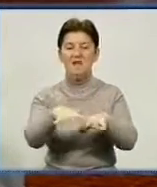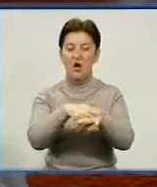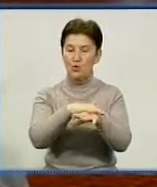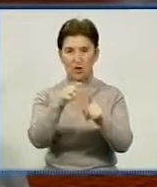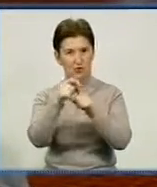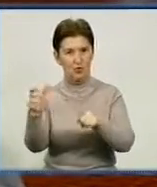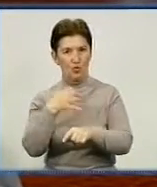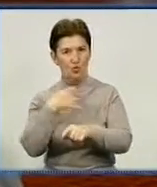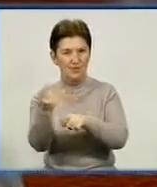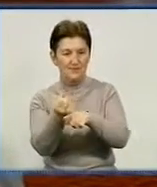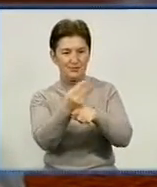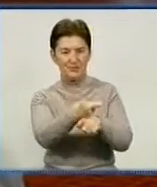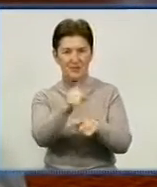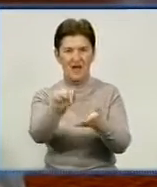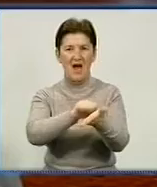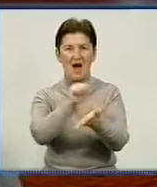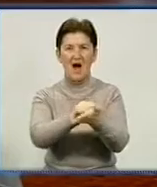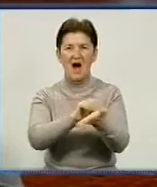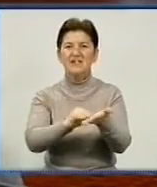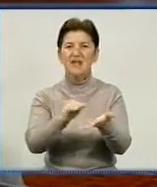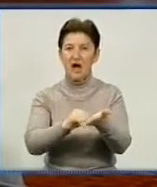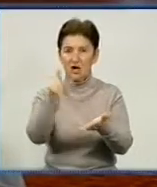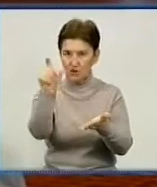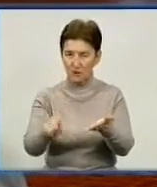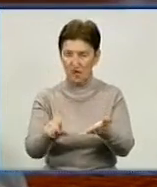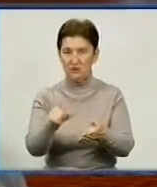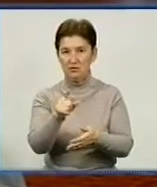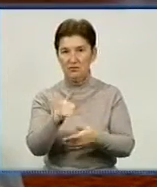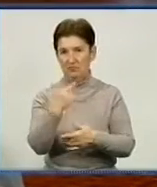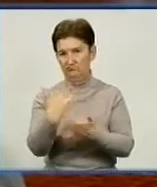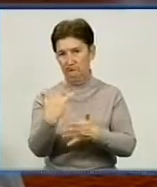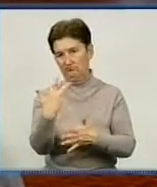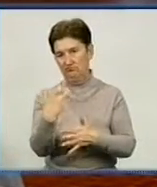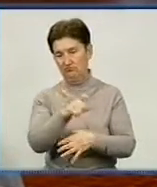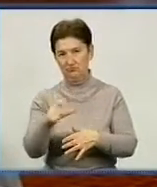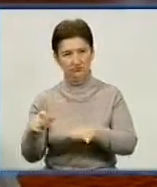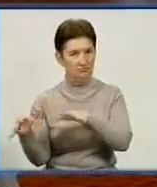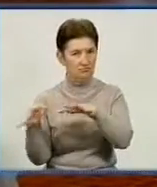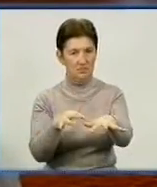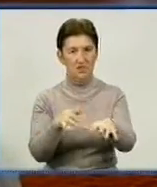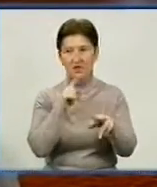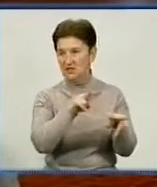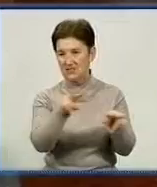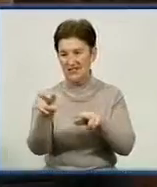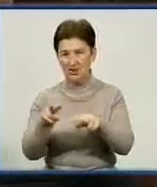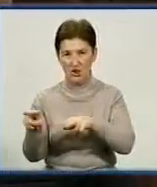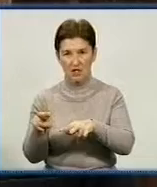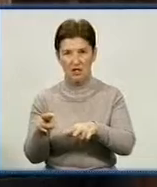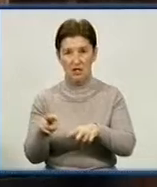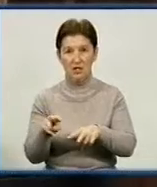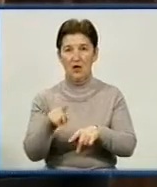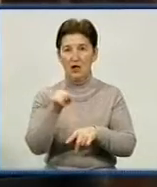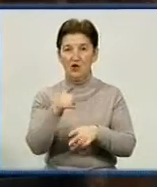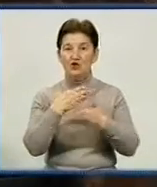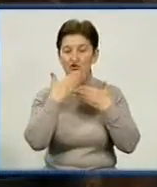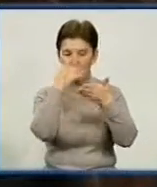звільнити її редактора. На протест прийшло трохи більше десятка активістів. За всім, що відбувається, слідкували правоохоронці та медійники. Пікетувальники